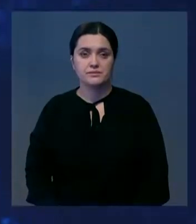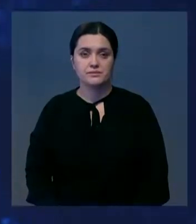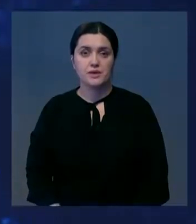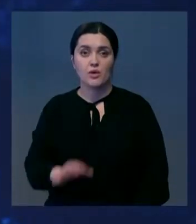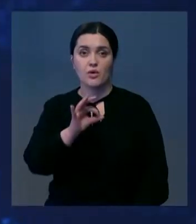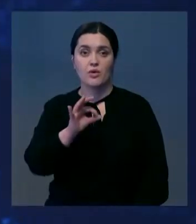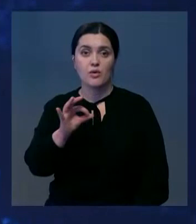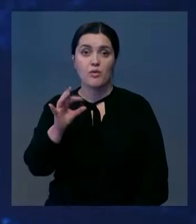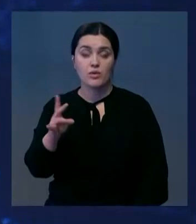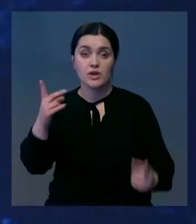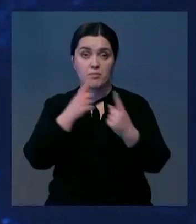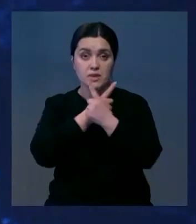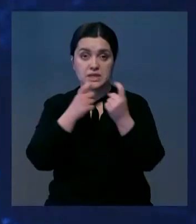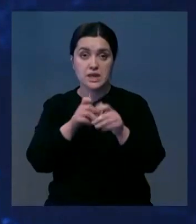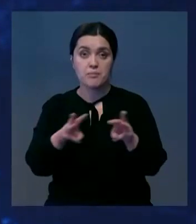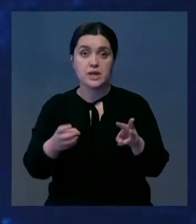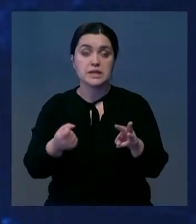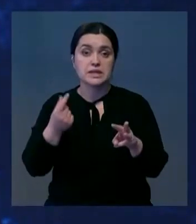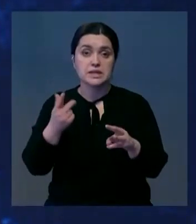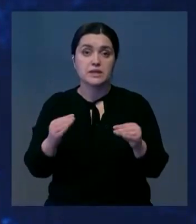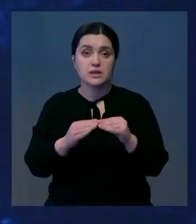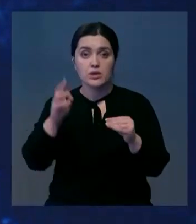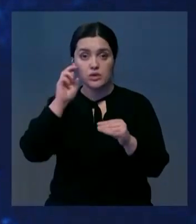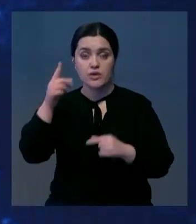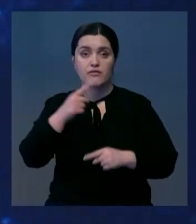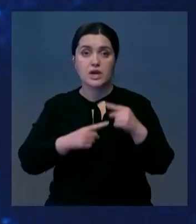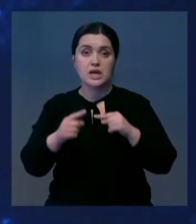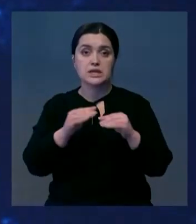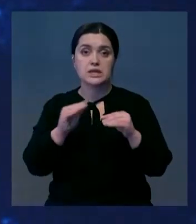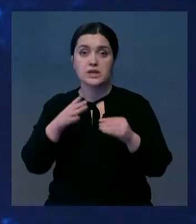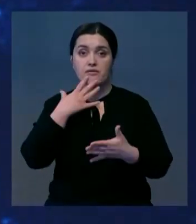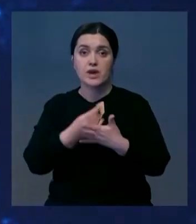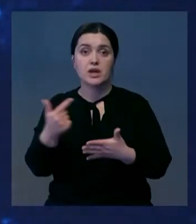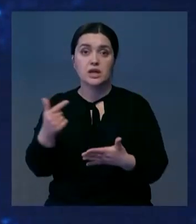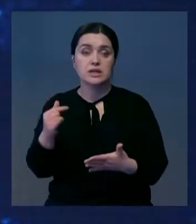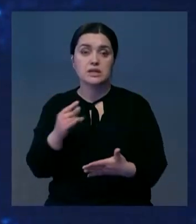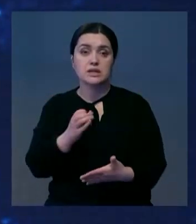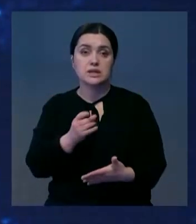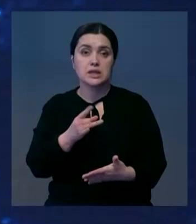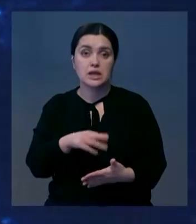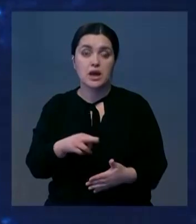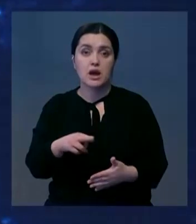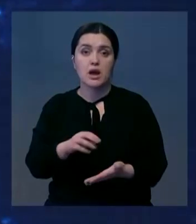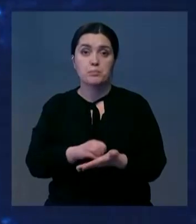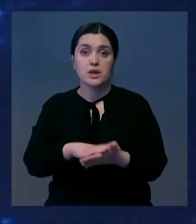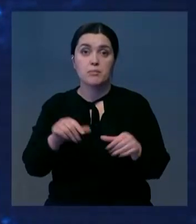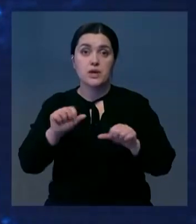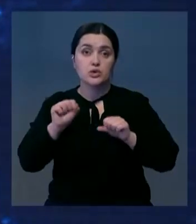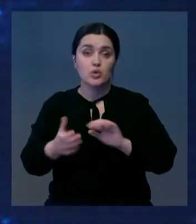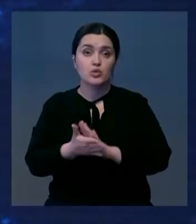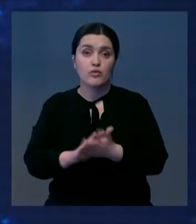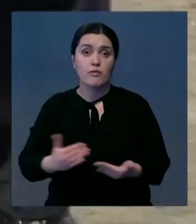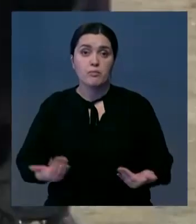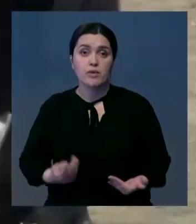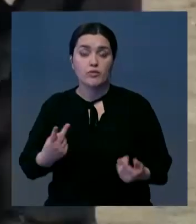В ООН призывают правительство нескольких десятков государств вернуть 10 тысяч своих граждан из Сирии. По данным правозащитников, условия